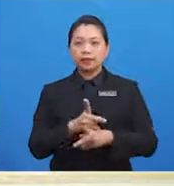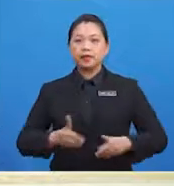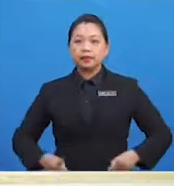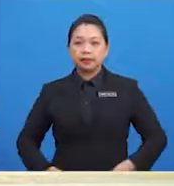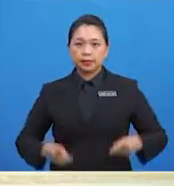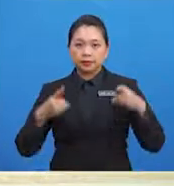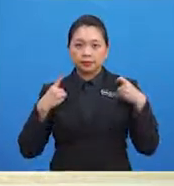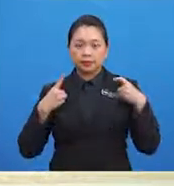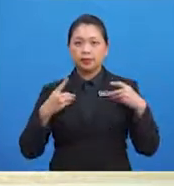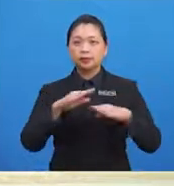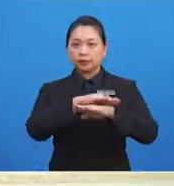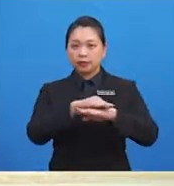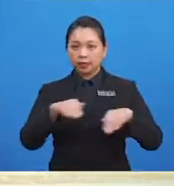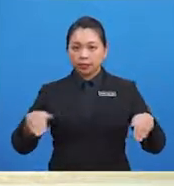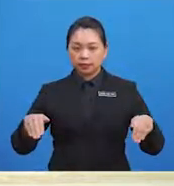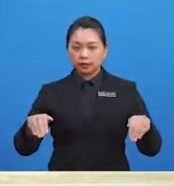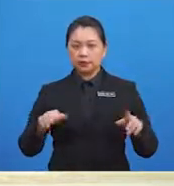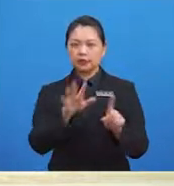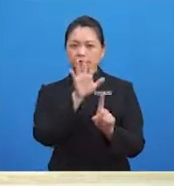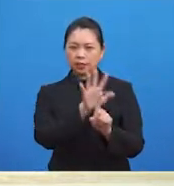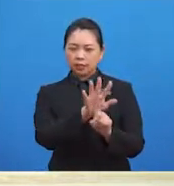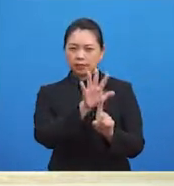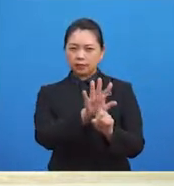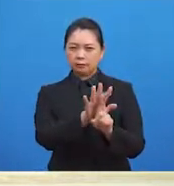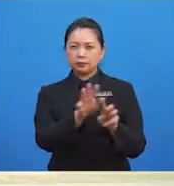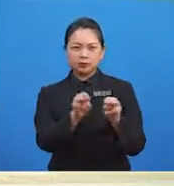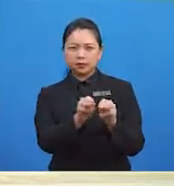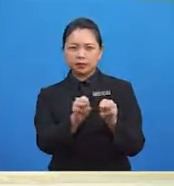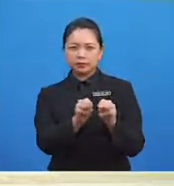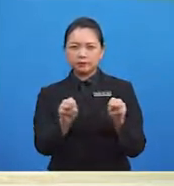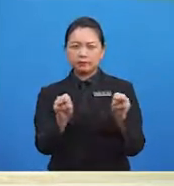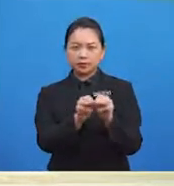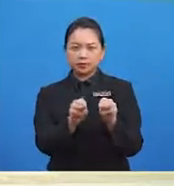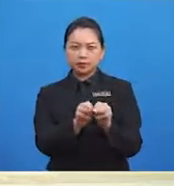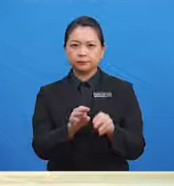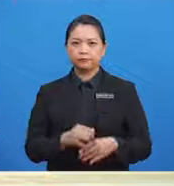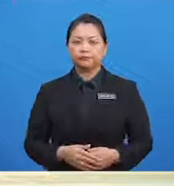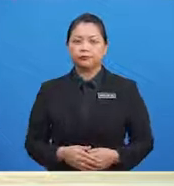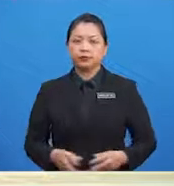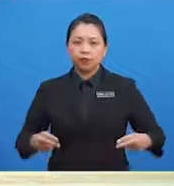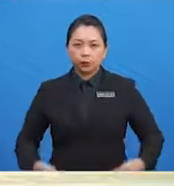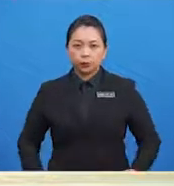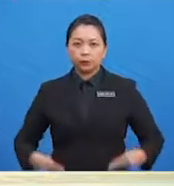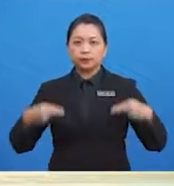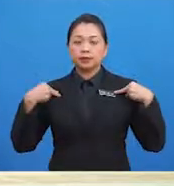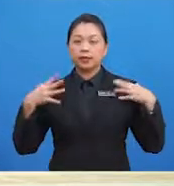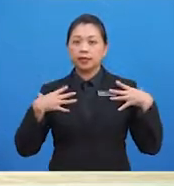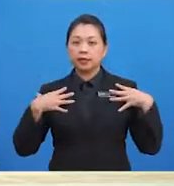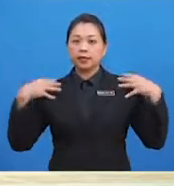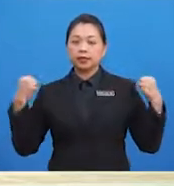jaga diri Jangan diserang macam-macam